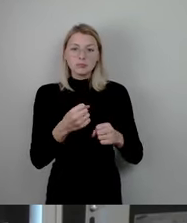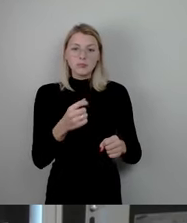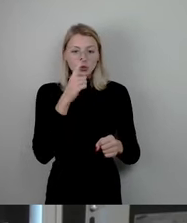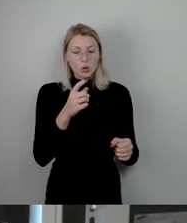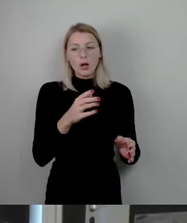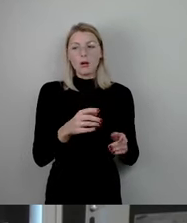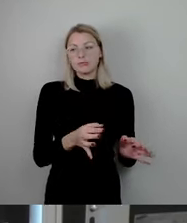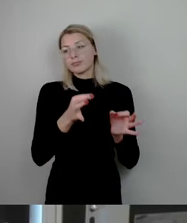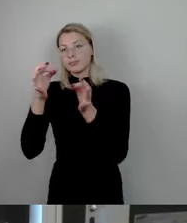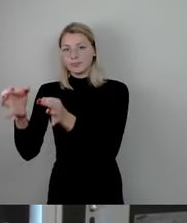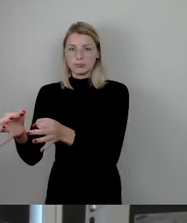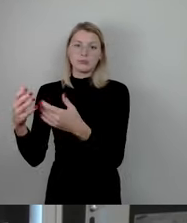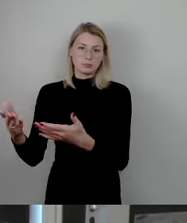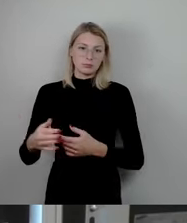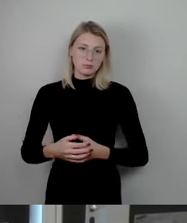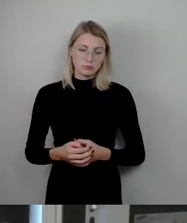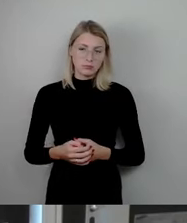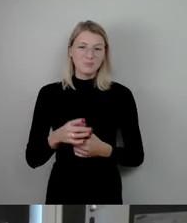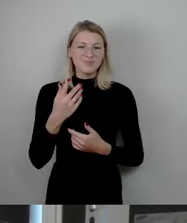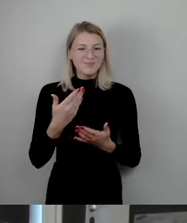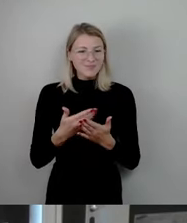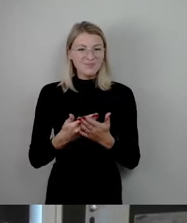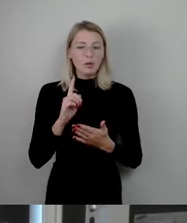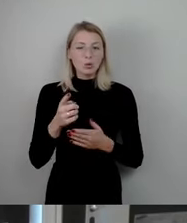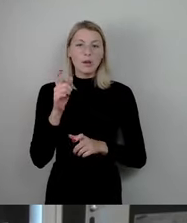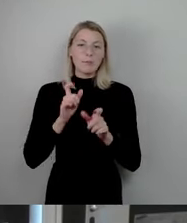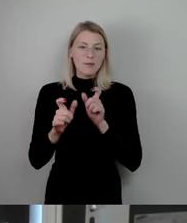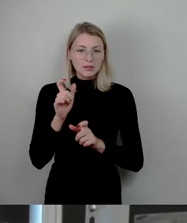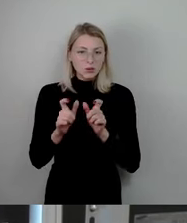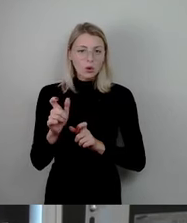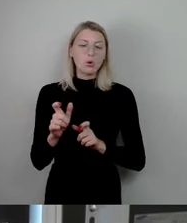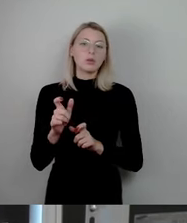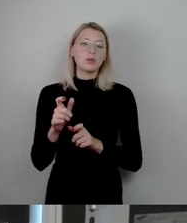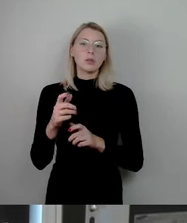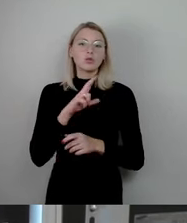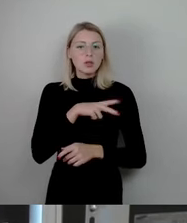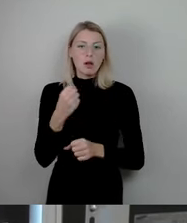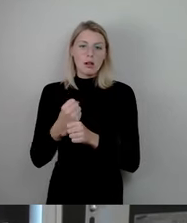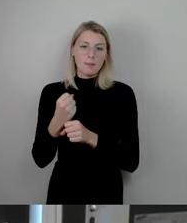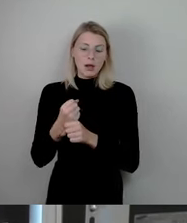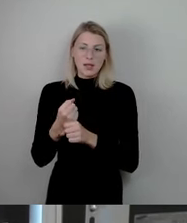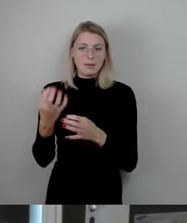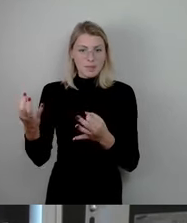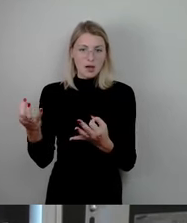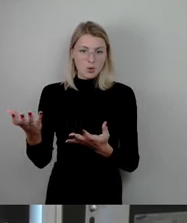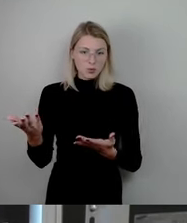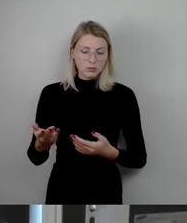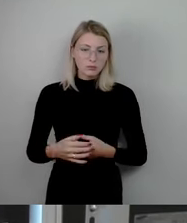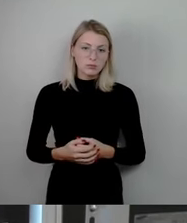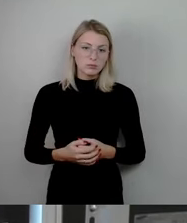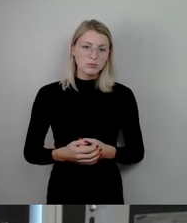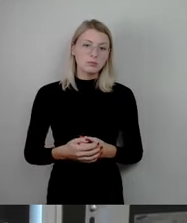entscheidend ist es eben, dass wir Prävention durch aufsuchende Sozialarbeit haben. Das heißt, Sicherheit